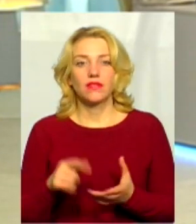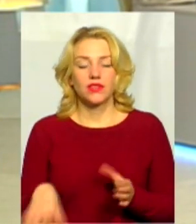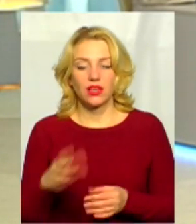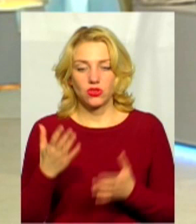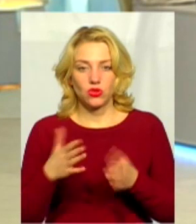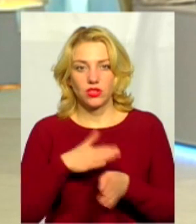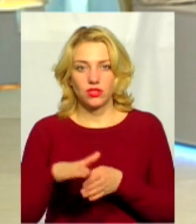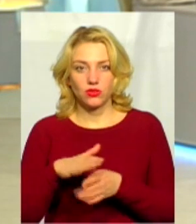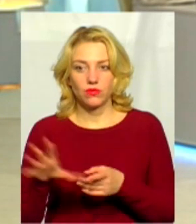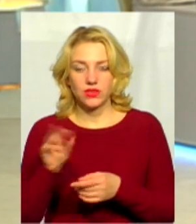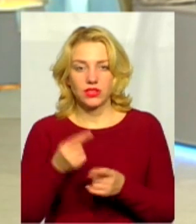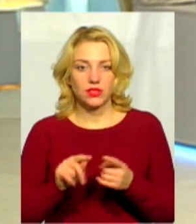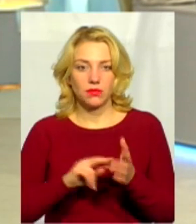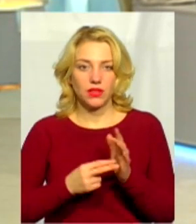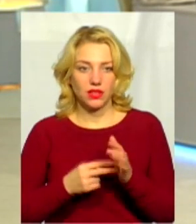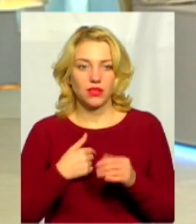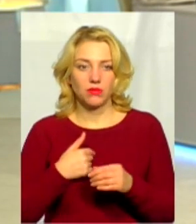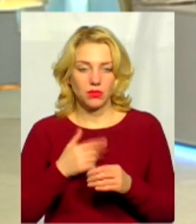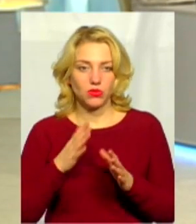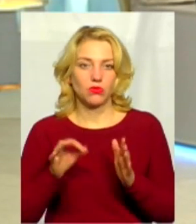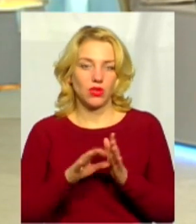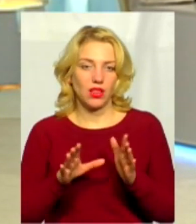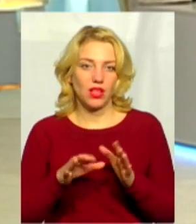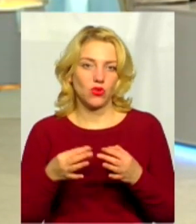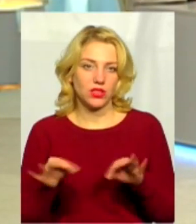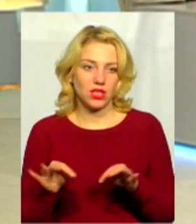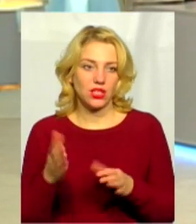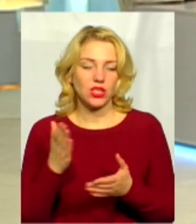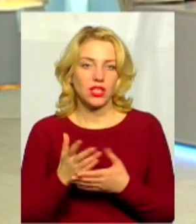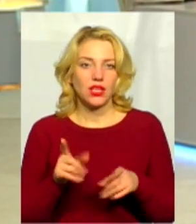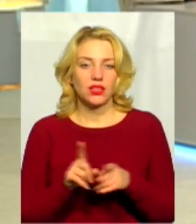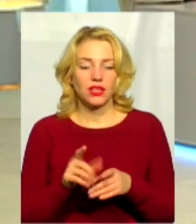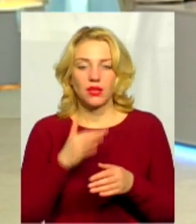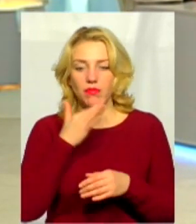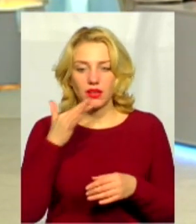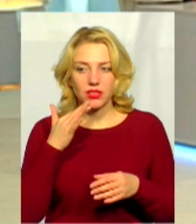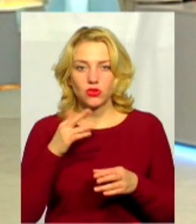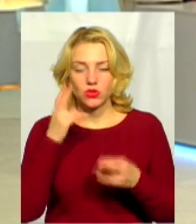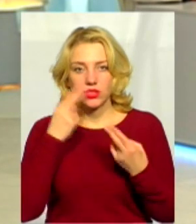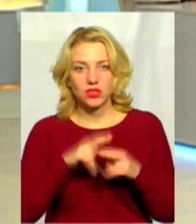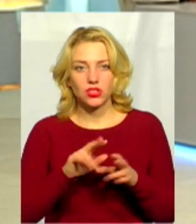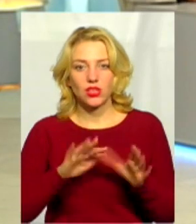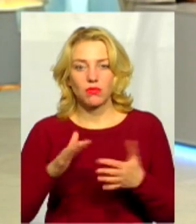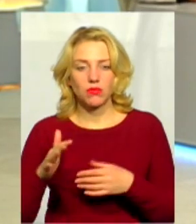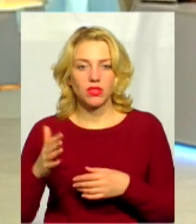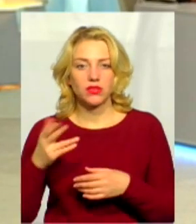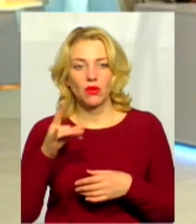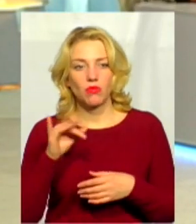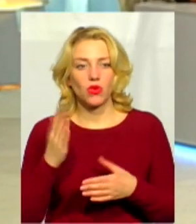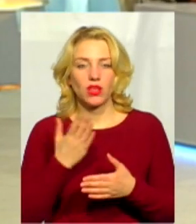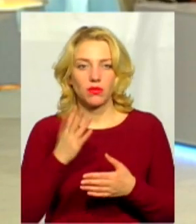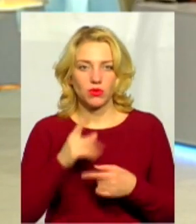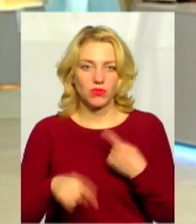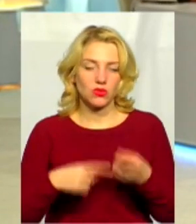ці всі плани, то ми, по факту, будемо енергонезалежні. Але є багато технічних моментів, про які, думаю, що ми поговоримо на своєму